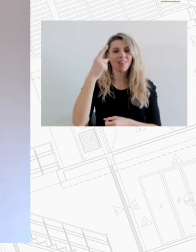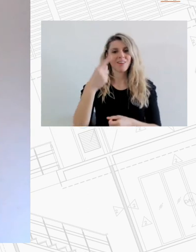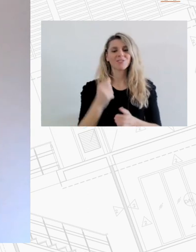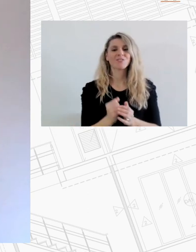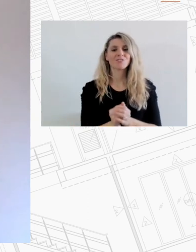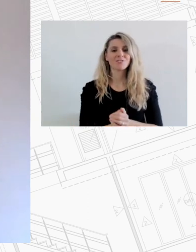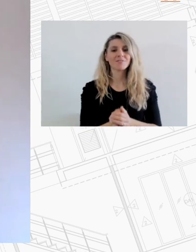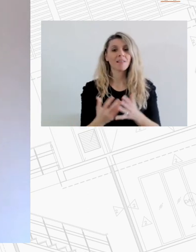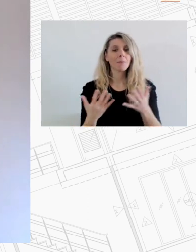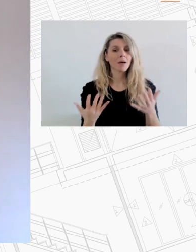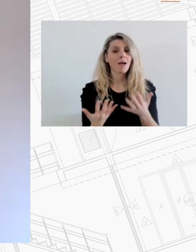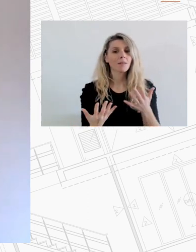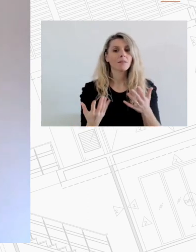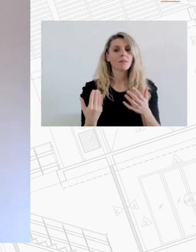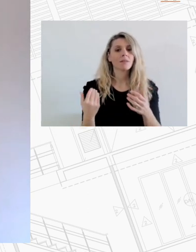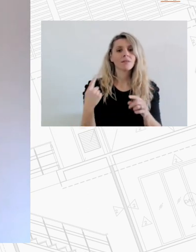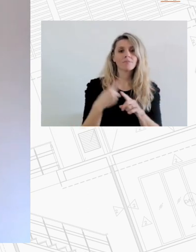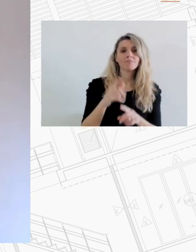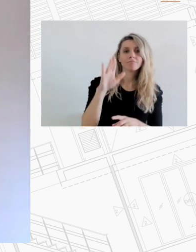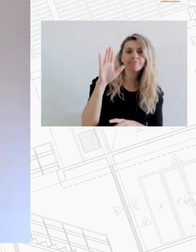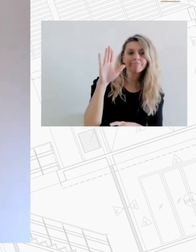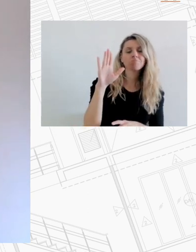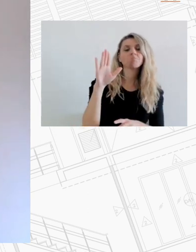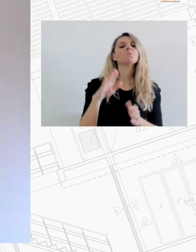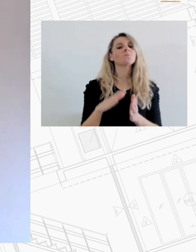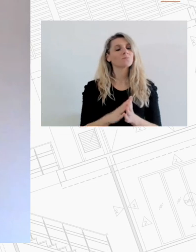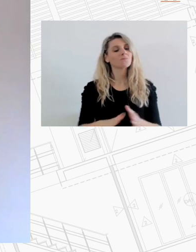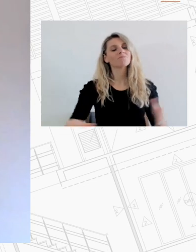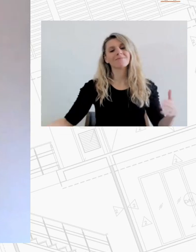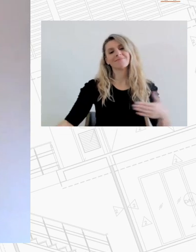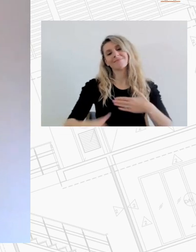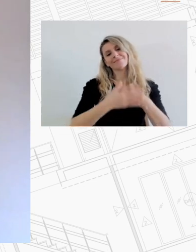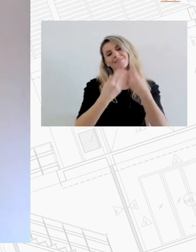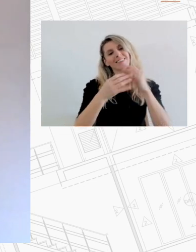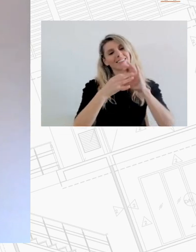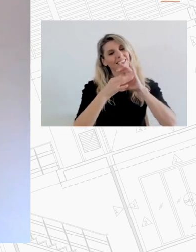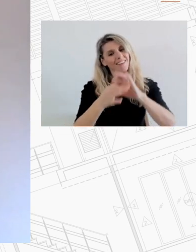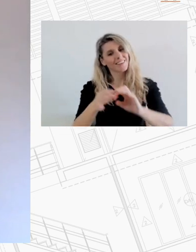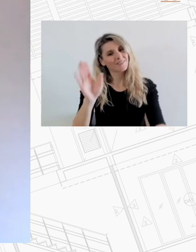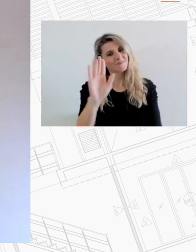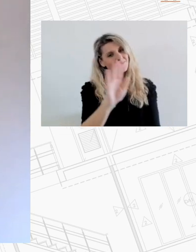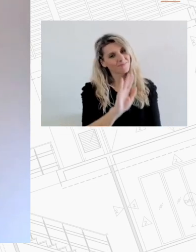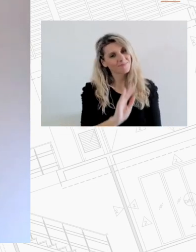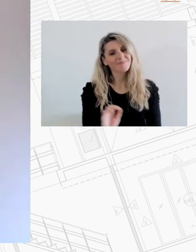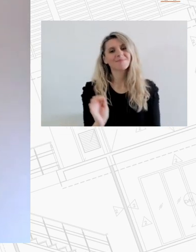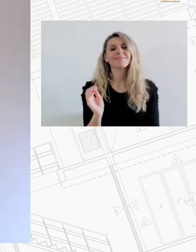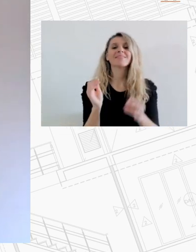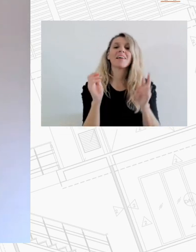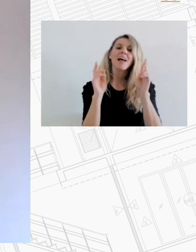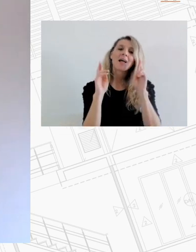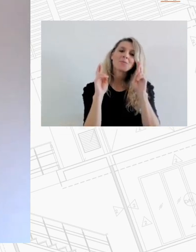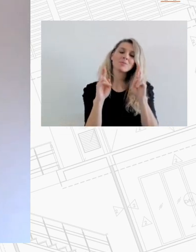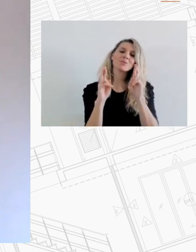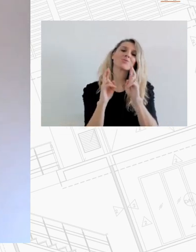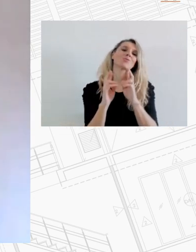Αν δεν υπάρχει κάποιος που θα θέλει να προσθέσει κάτι τελευταίο να σας ευχηθώ καλή συνέχεια και ελπίζω να